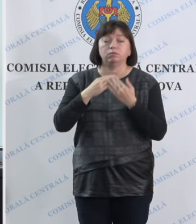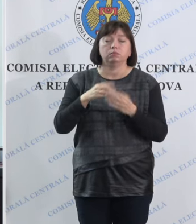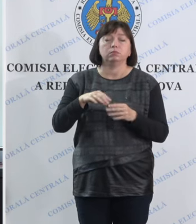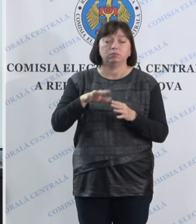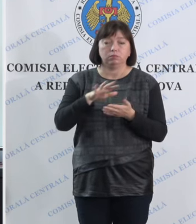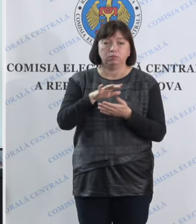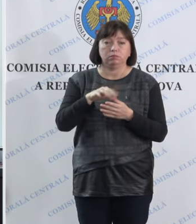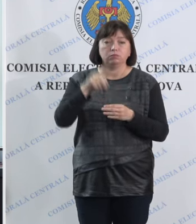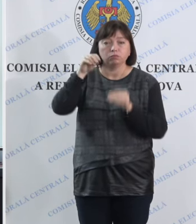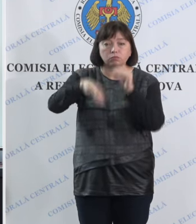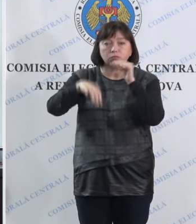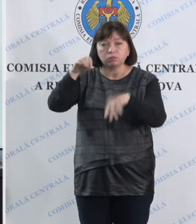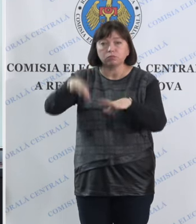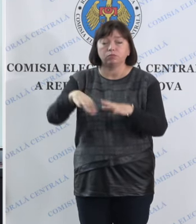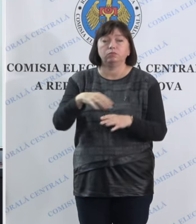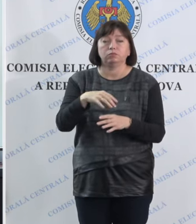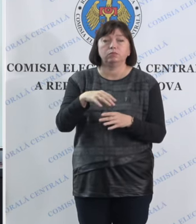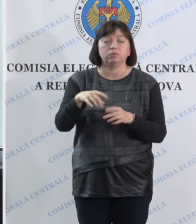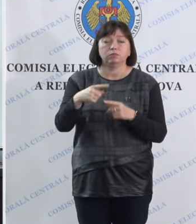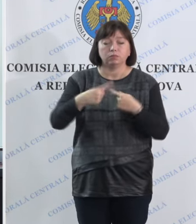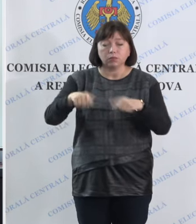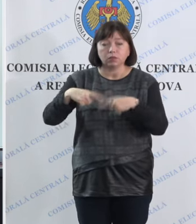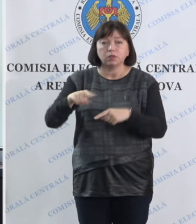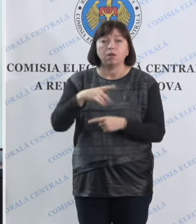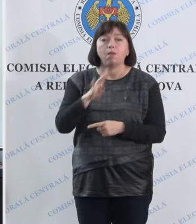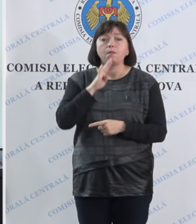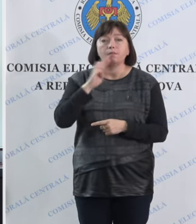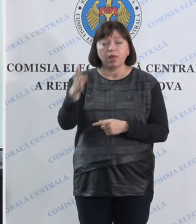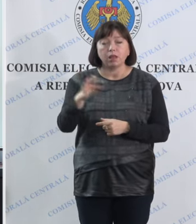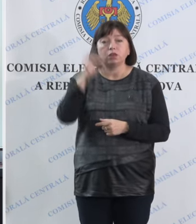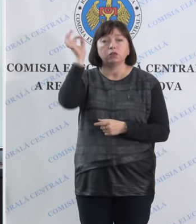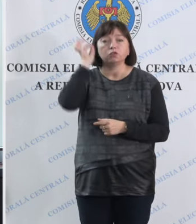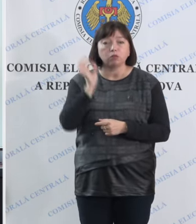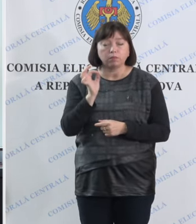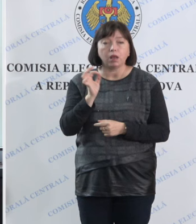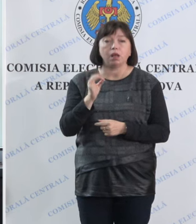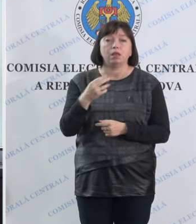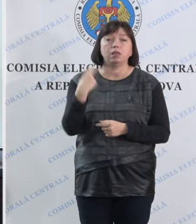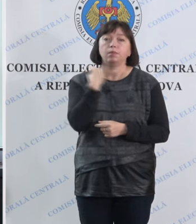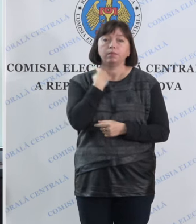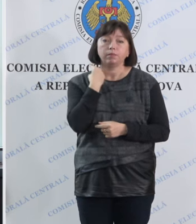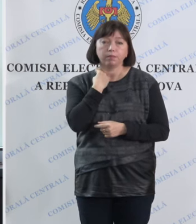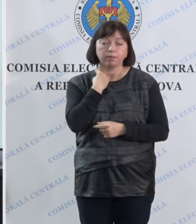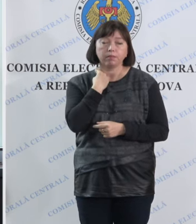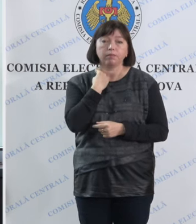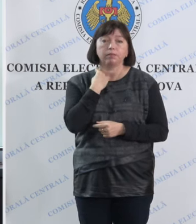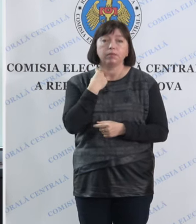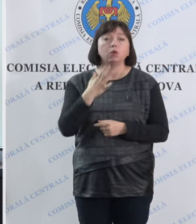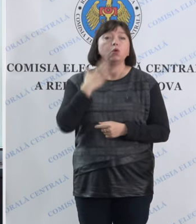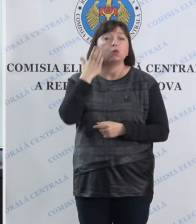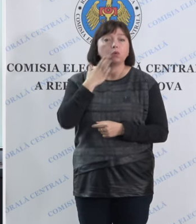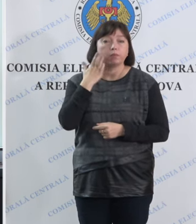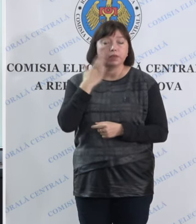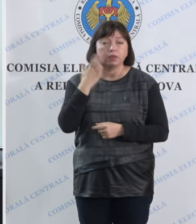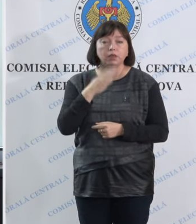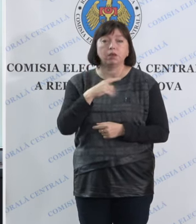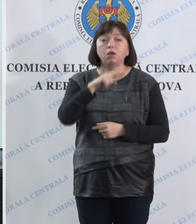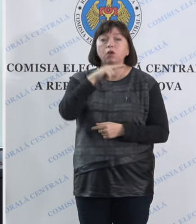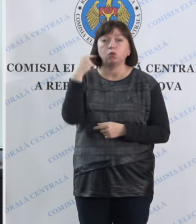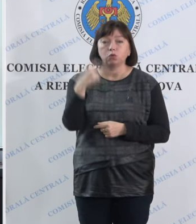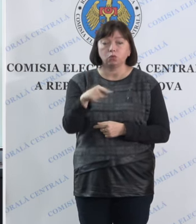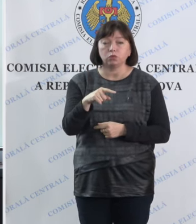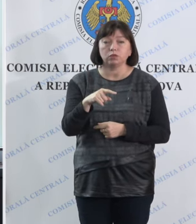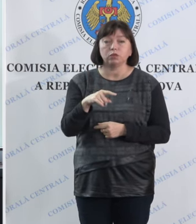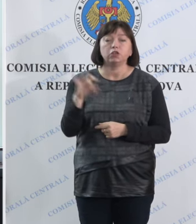masiv la unele secții de votare din Belgia, Germania, Marea Britanie, România, Federația